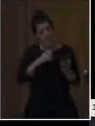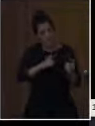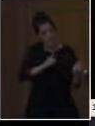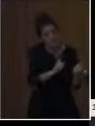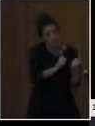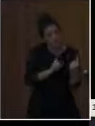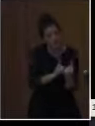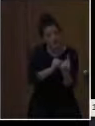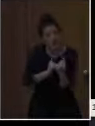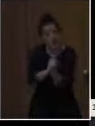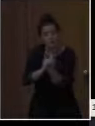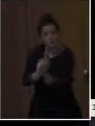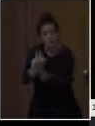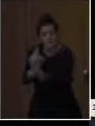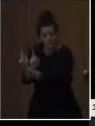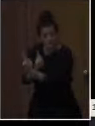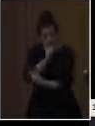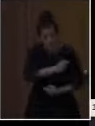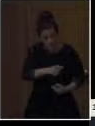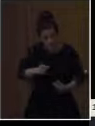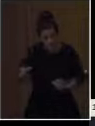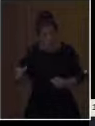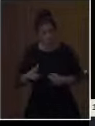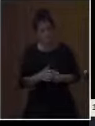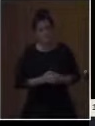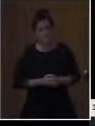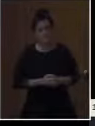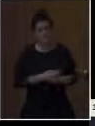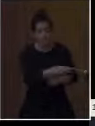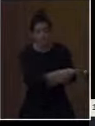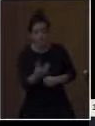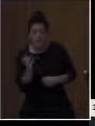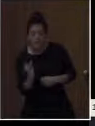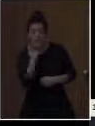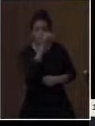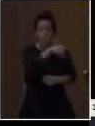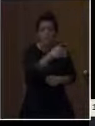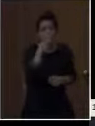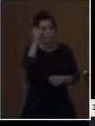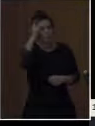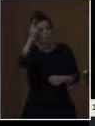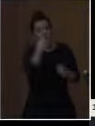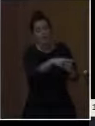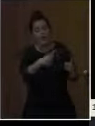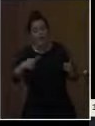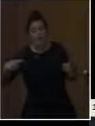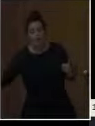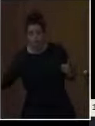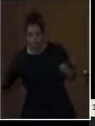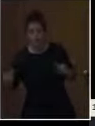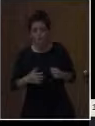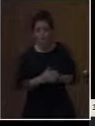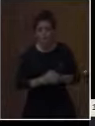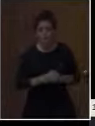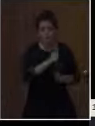30 μονάδες. Ένα πλήθος παιδιών που κουβαλάει το δικό του φορτίο μάθησης. Ένα πλήθος παιδιών που το